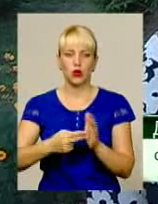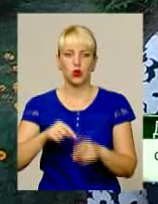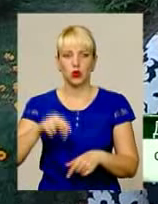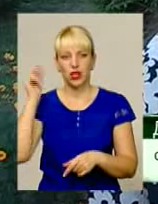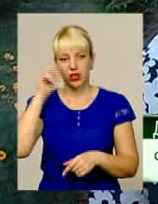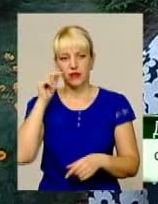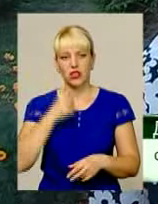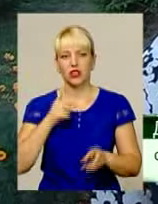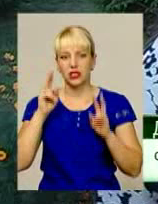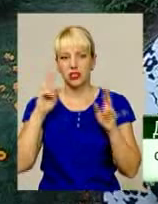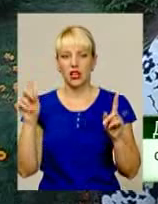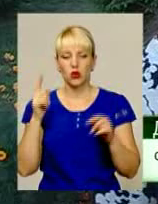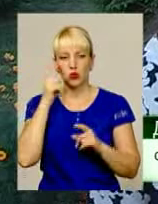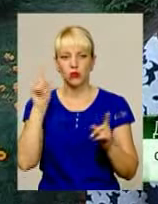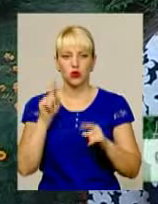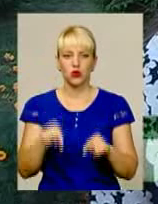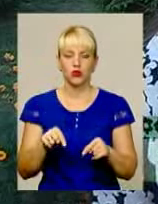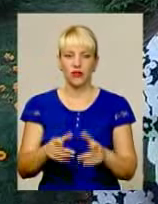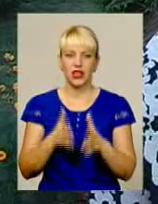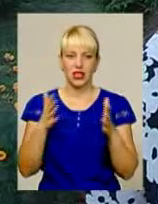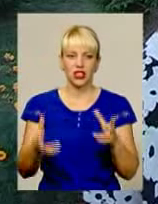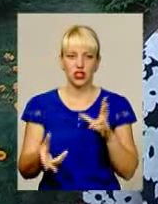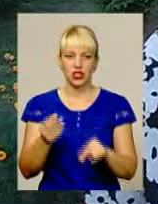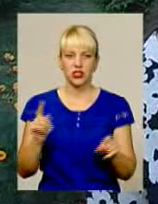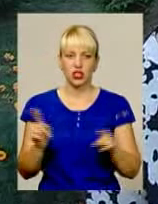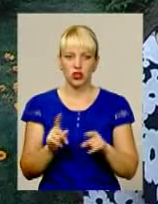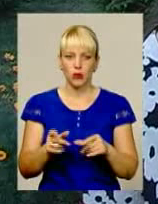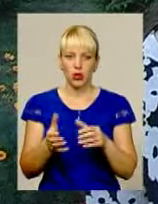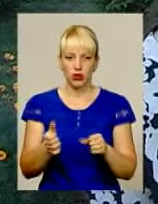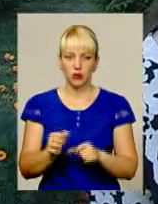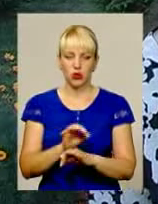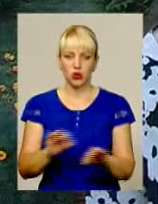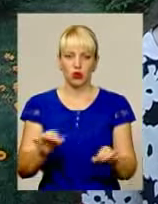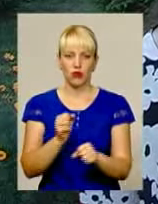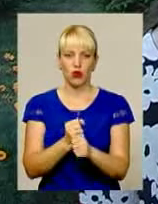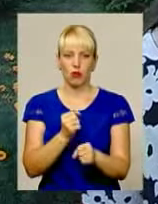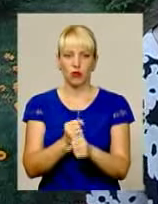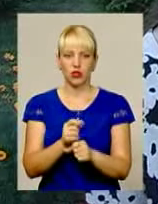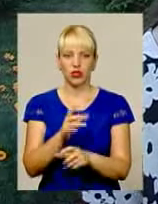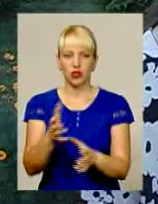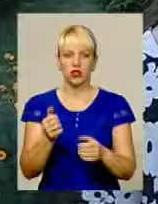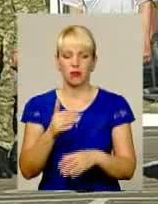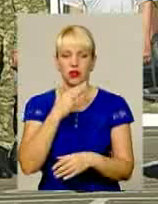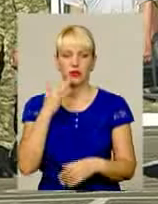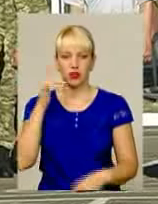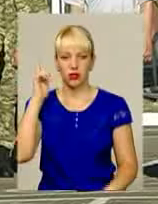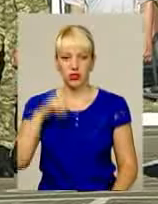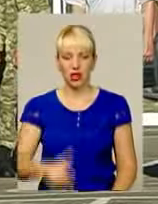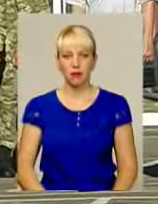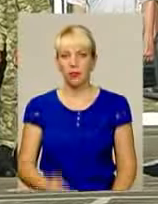Я думаю, що це великий шанс, щоб отримати чудову роботу, отримати багато знань.